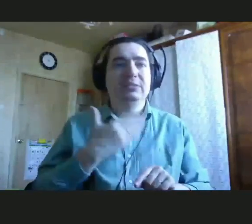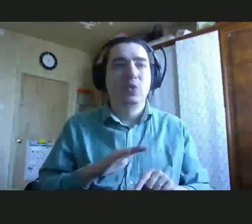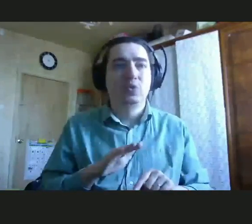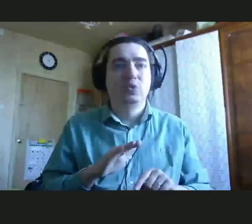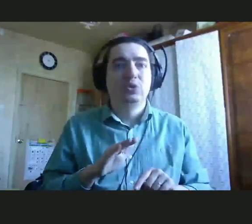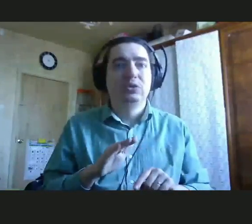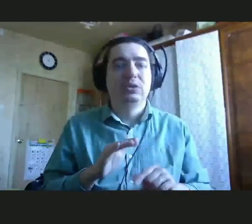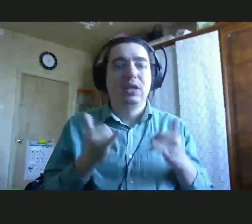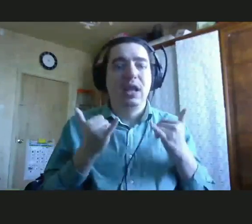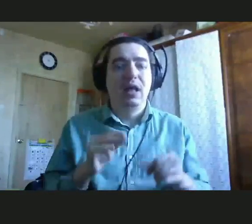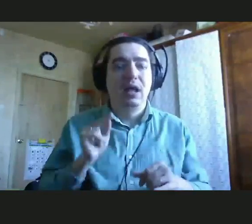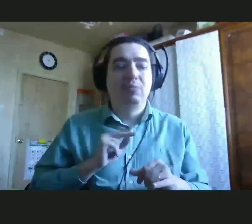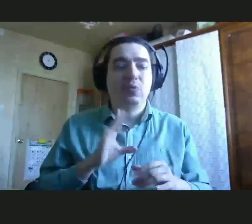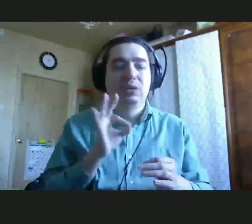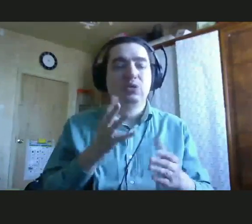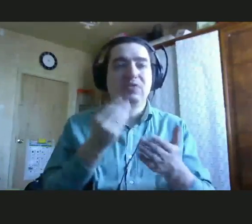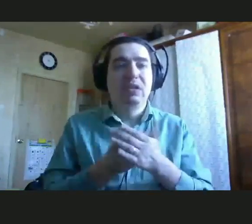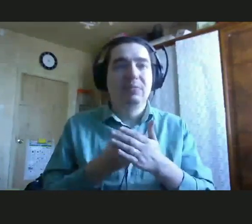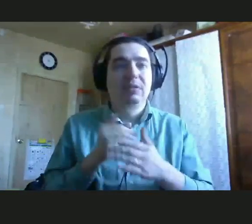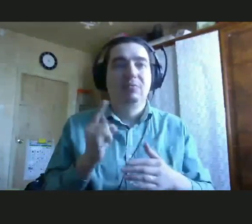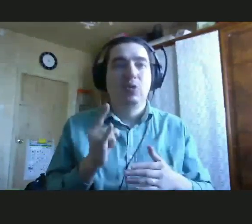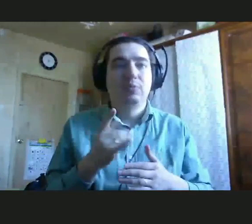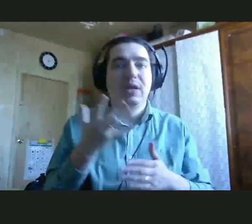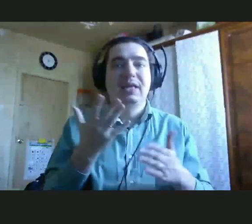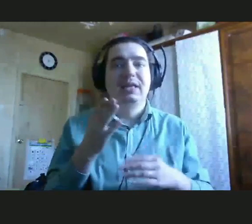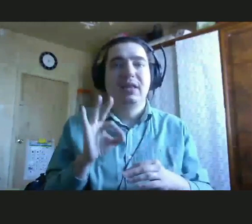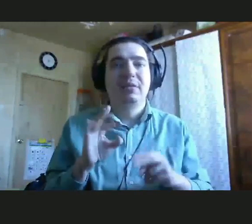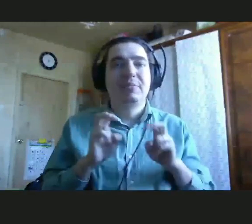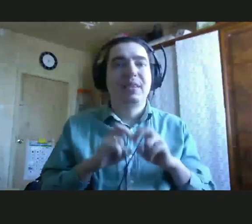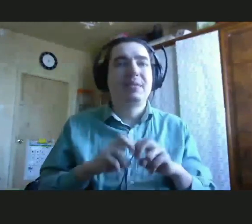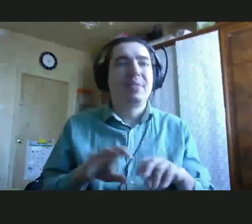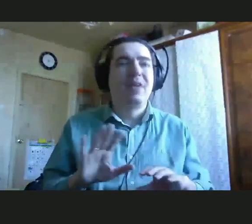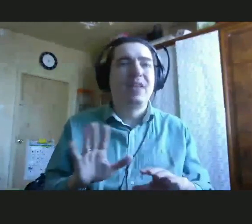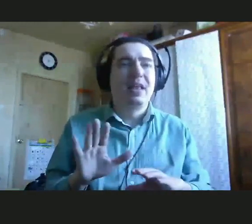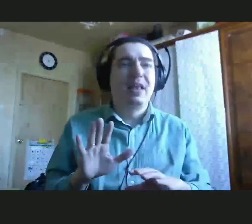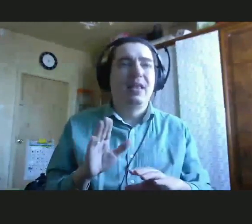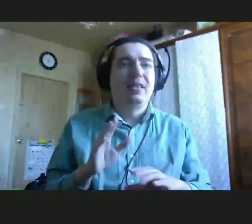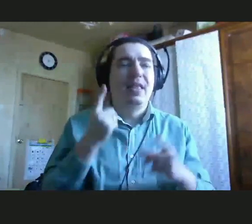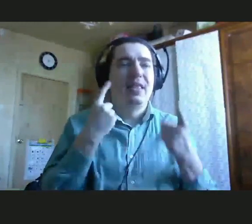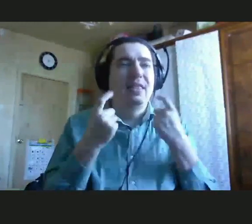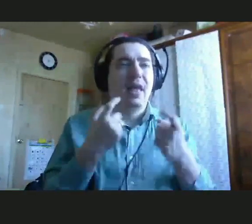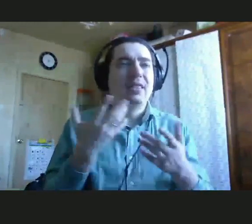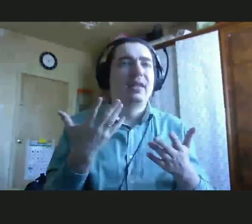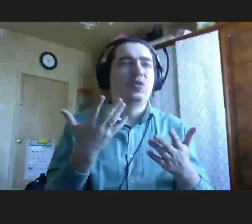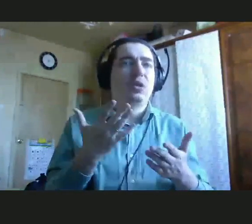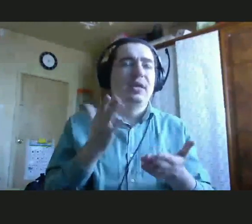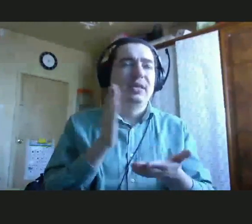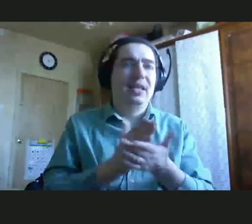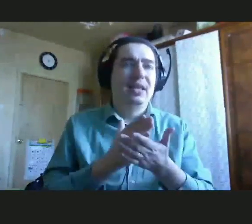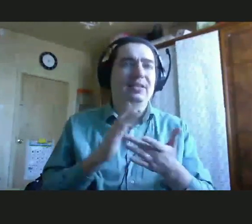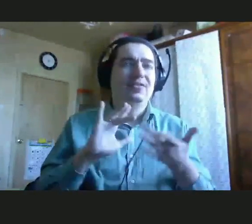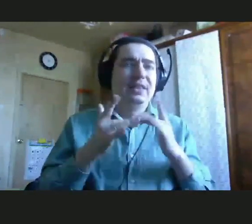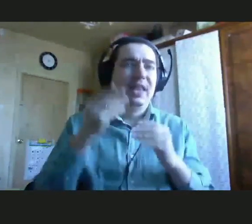для работы со своим ребенком какие-то непроверенные данные, которые поступают из интернета. Они находят их на